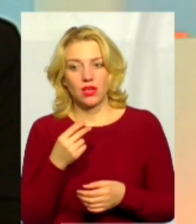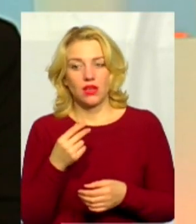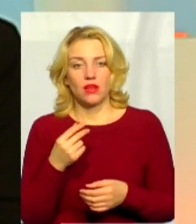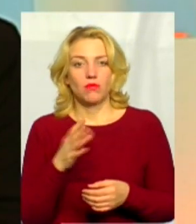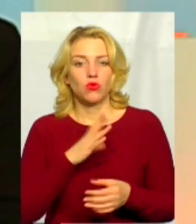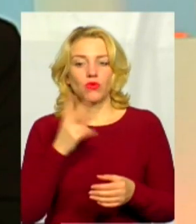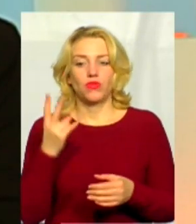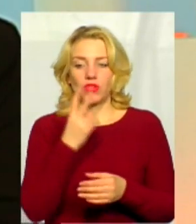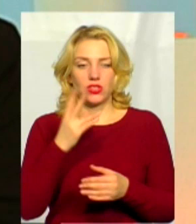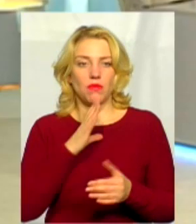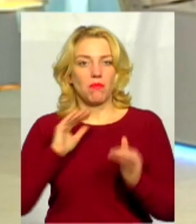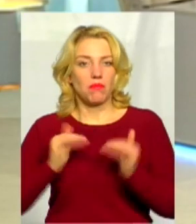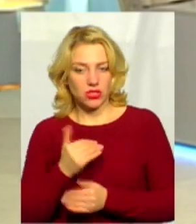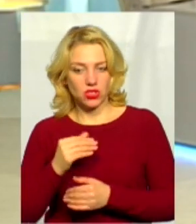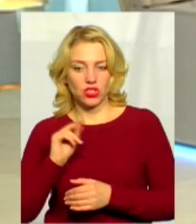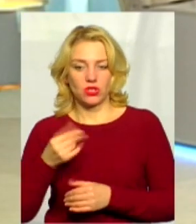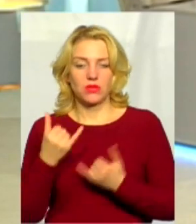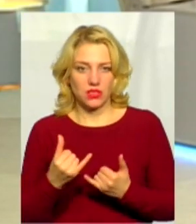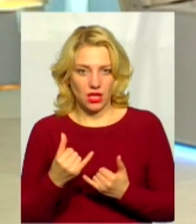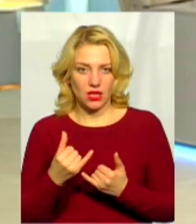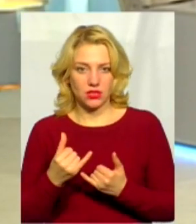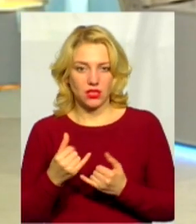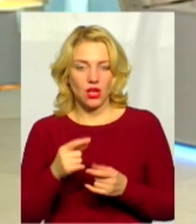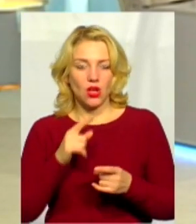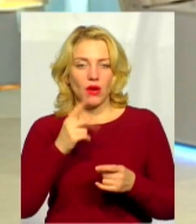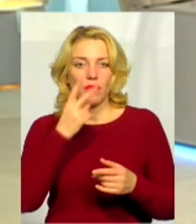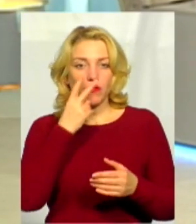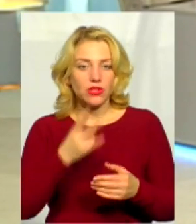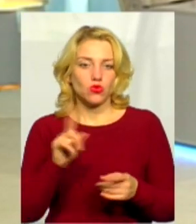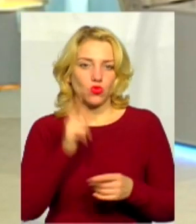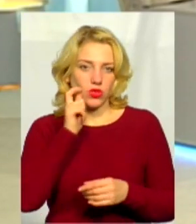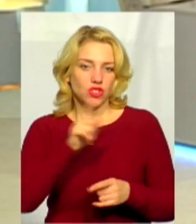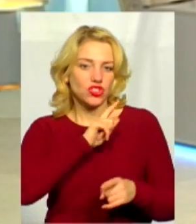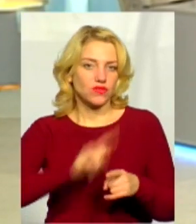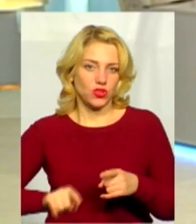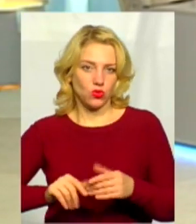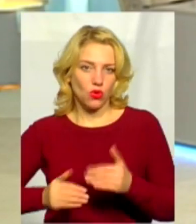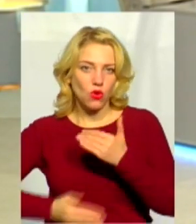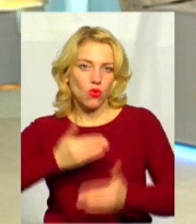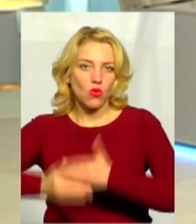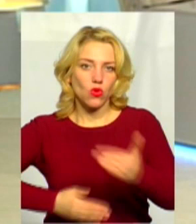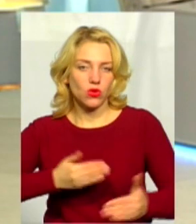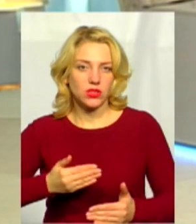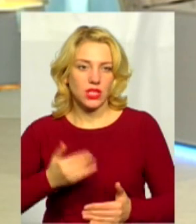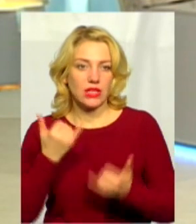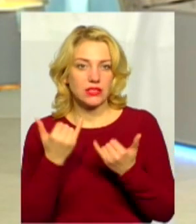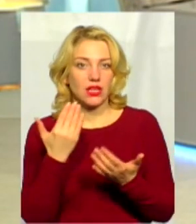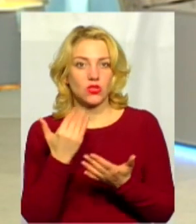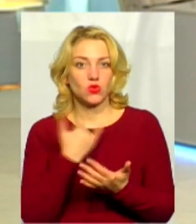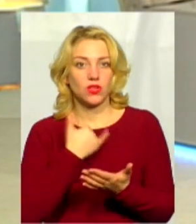само позаминулого було вдвічі менше, ніж минулого року. Тобто, ми дуже швидко рухаємося. Наразі в нас вже є зборгованість